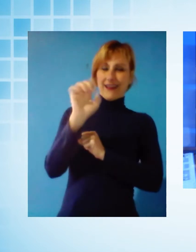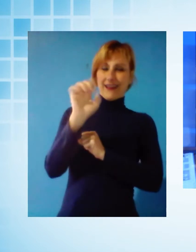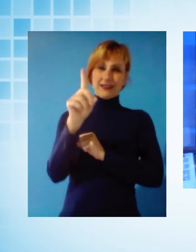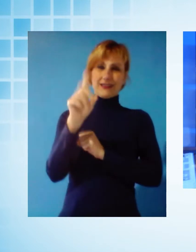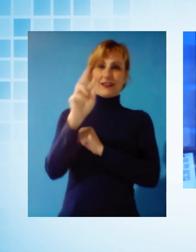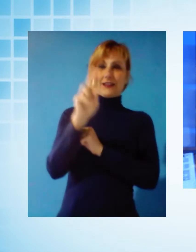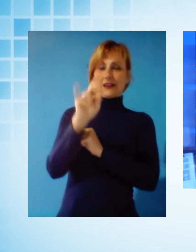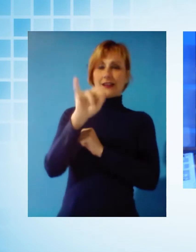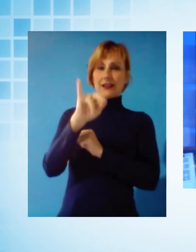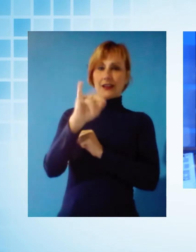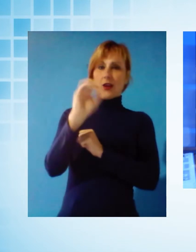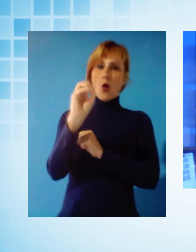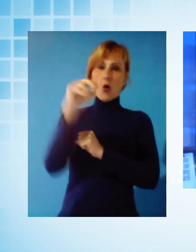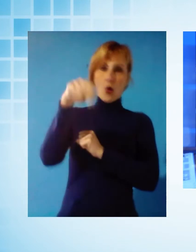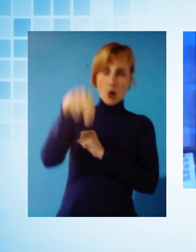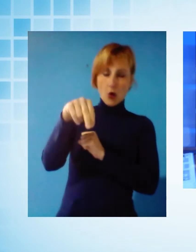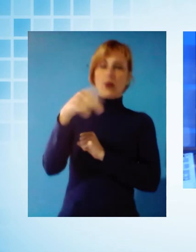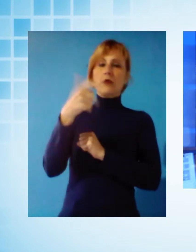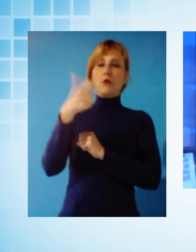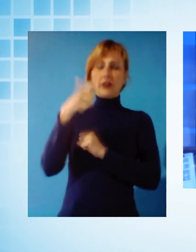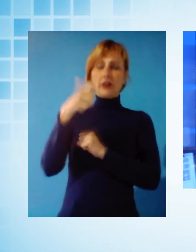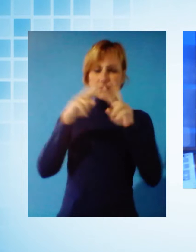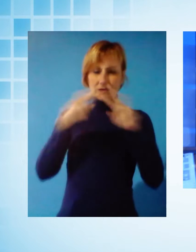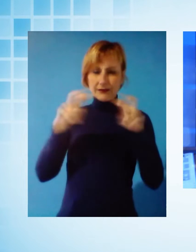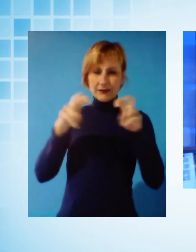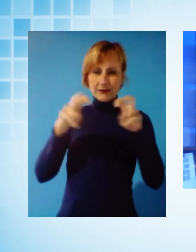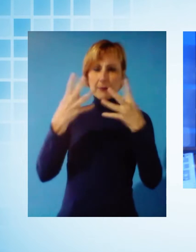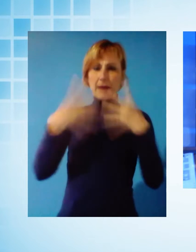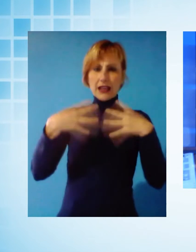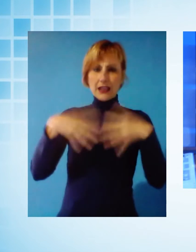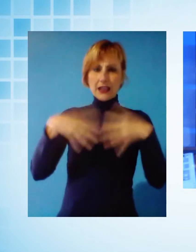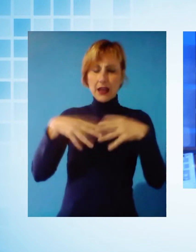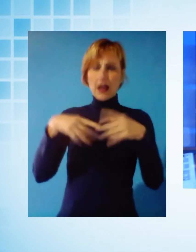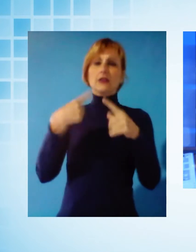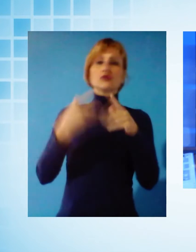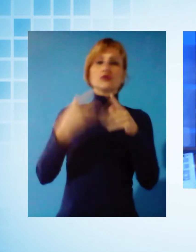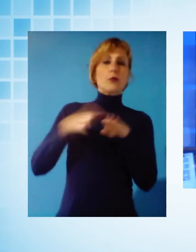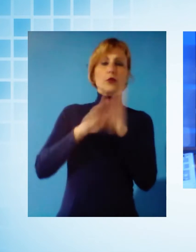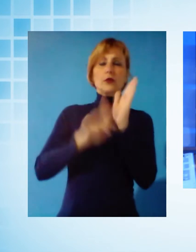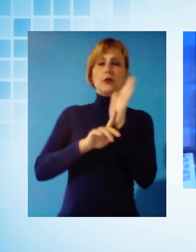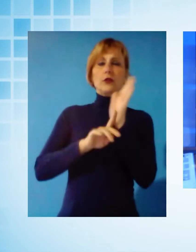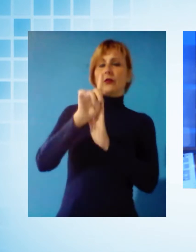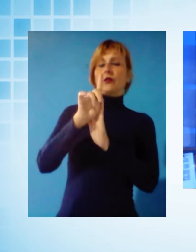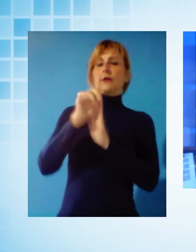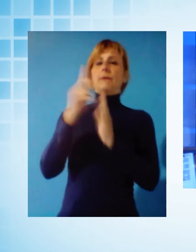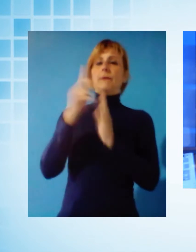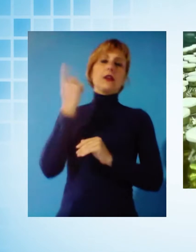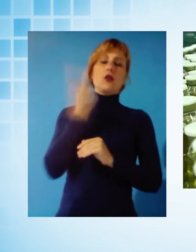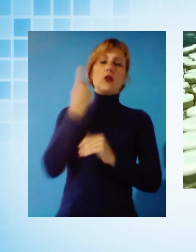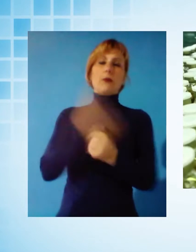delle terapie che sta dando i risultati migliori, quella della plasma terapia. Sentiamo.